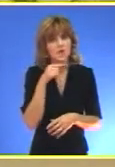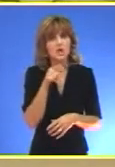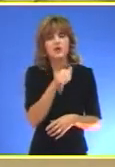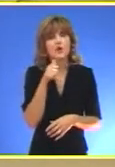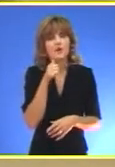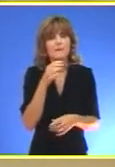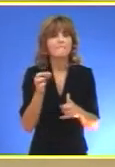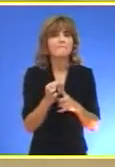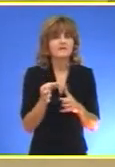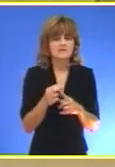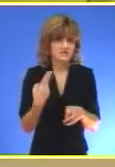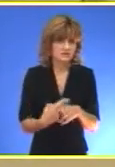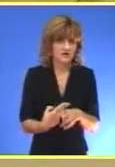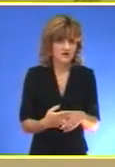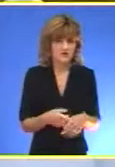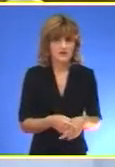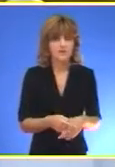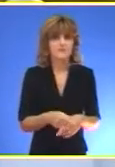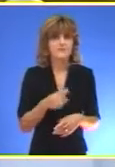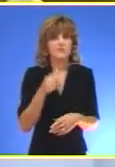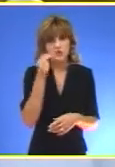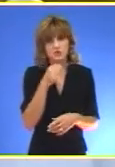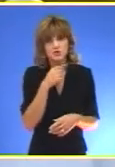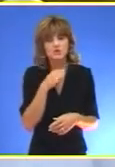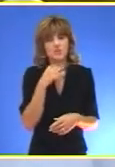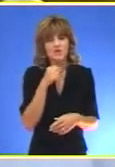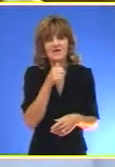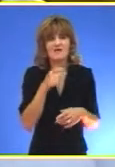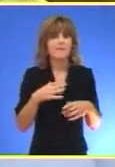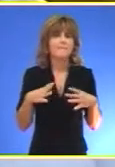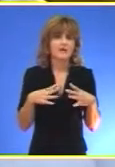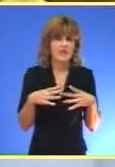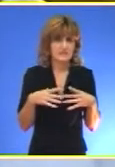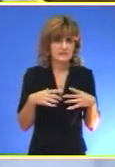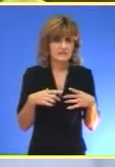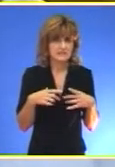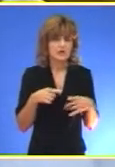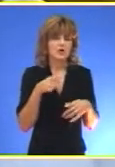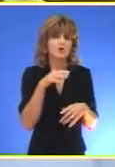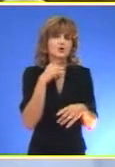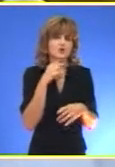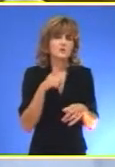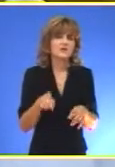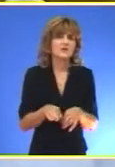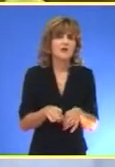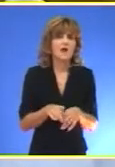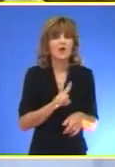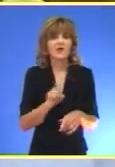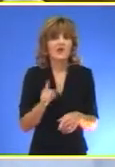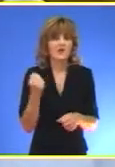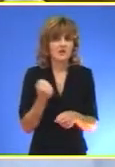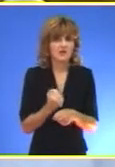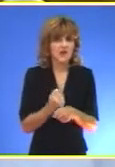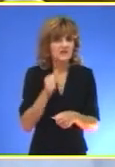Pesah Kod jevreja subota je najveći praznik Subota je neradni